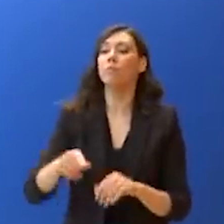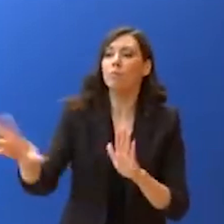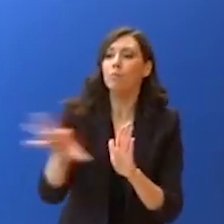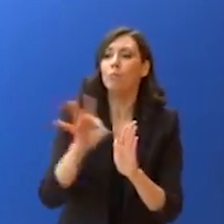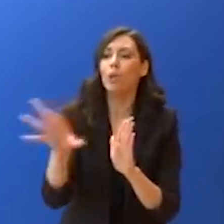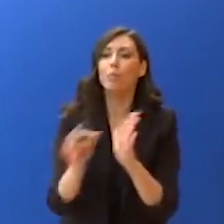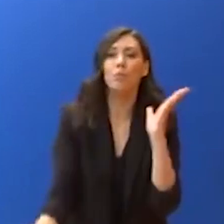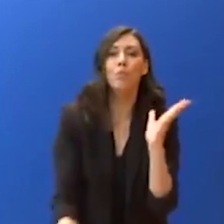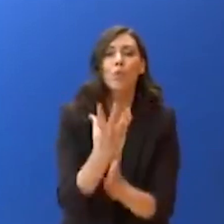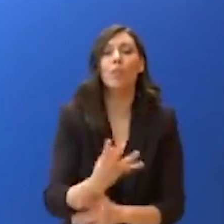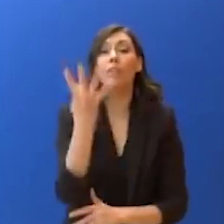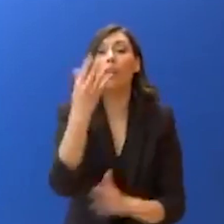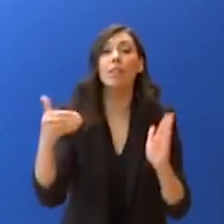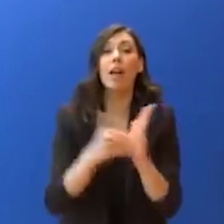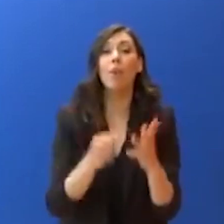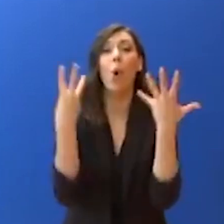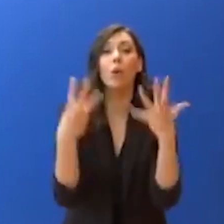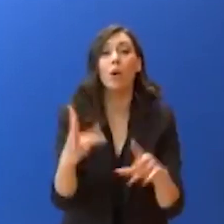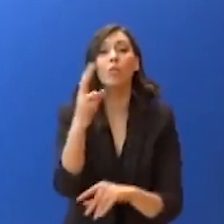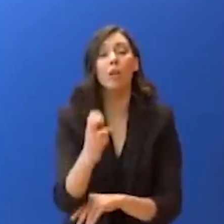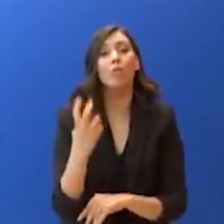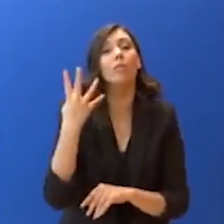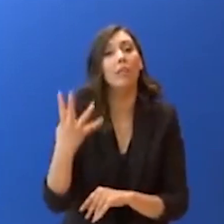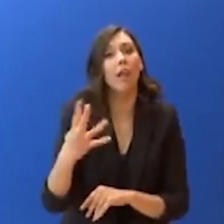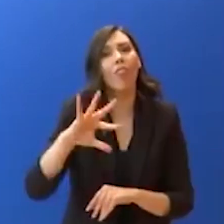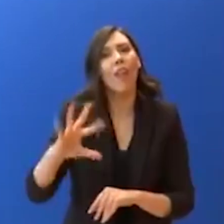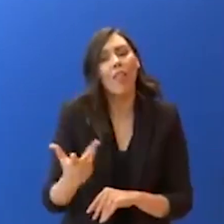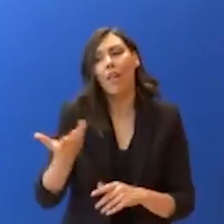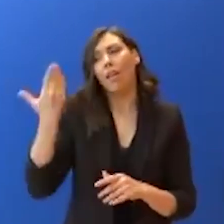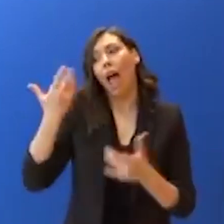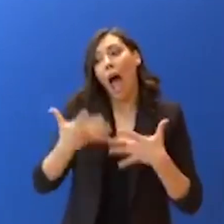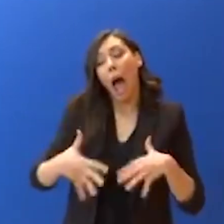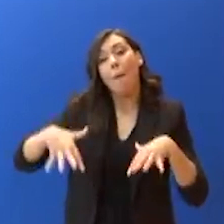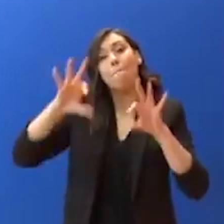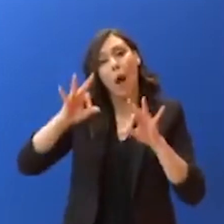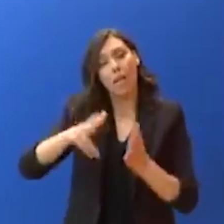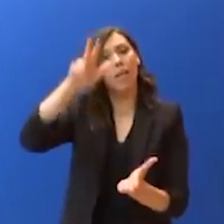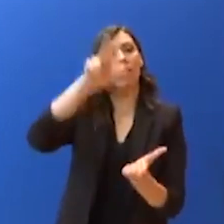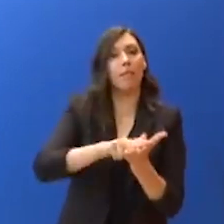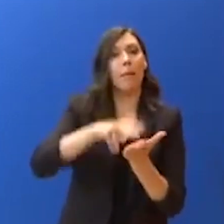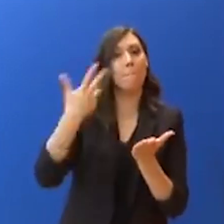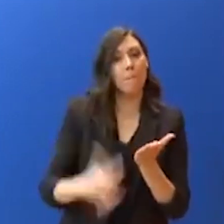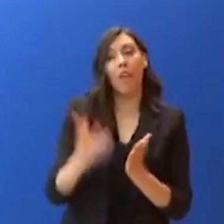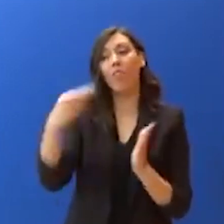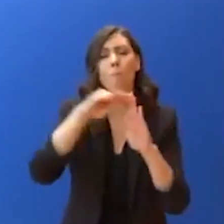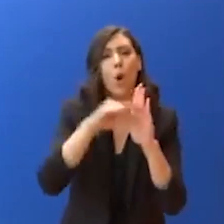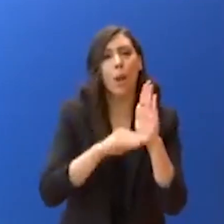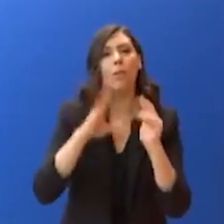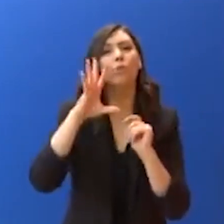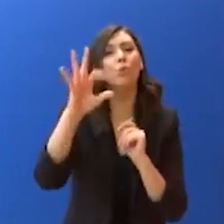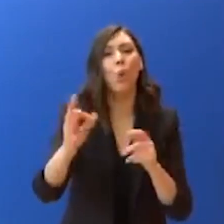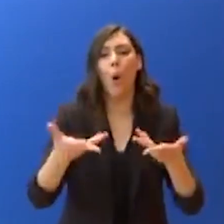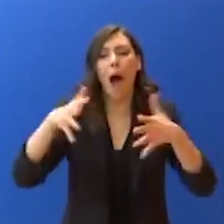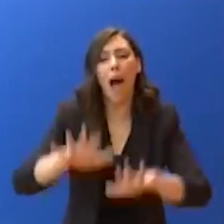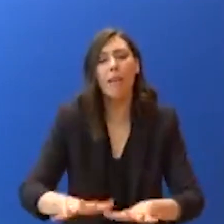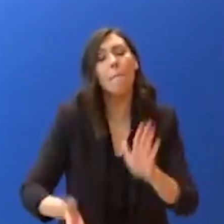.824, δηλαδή περίπου 2,5 φορές πάνω από τις αρχικά εγκριστήσεις 2.000 προσλήψεις. Σε ό,τι